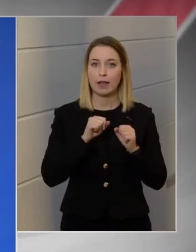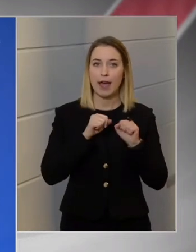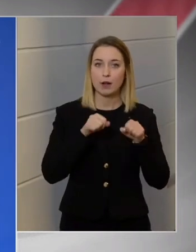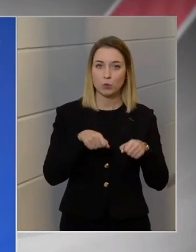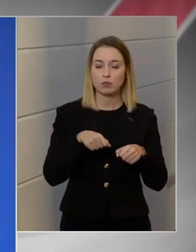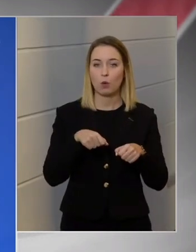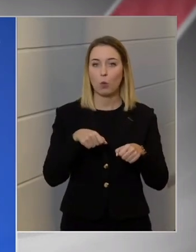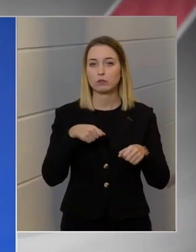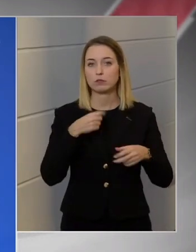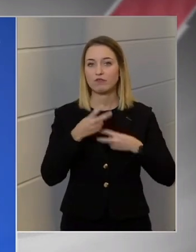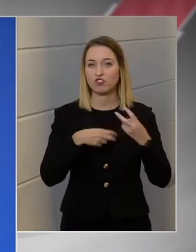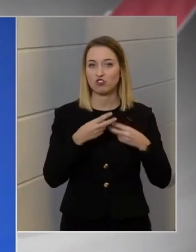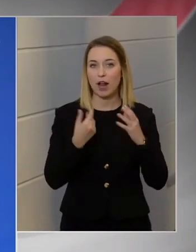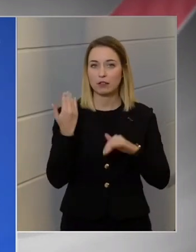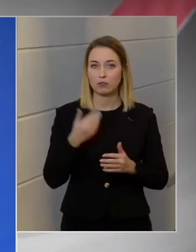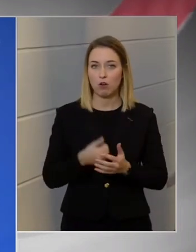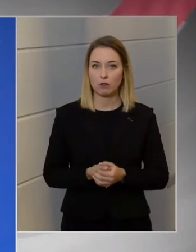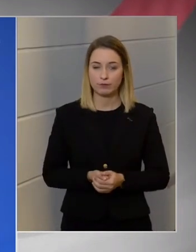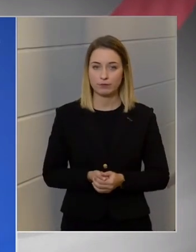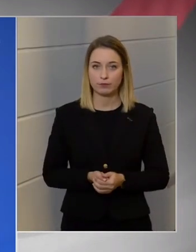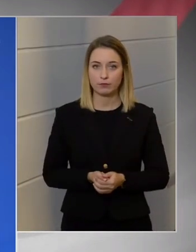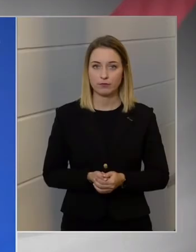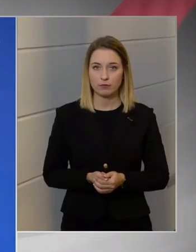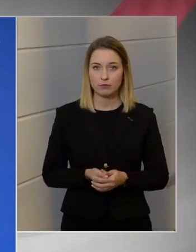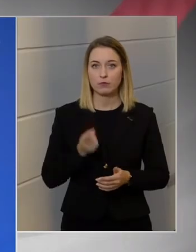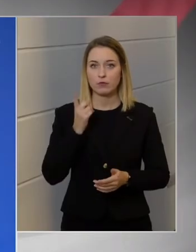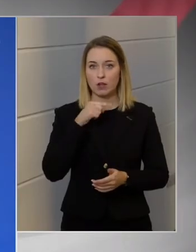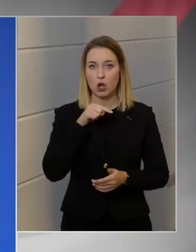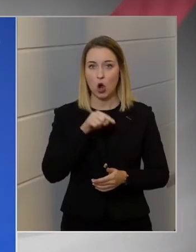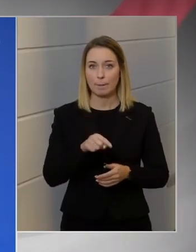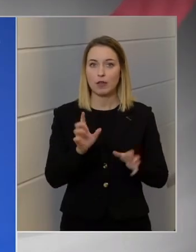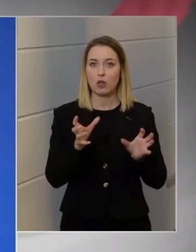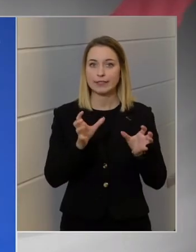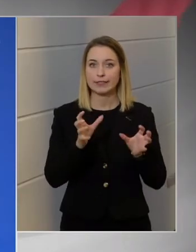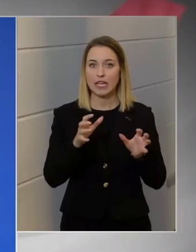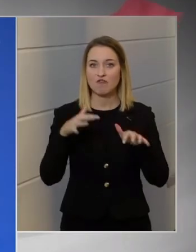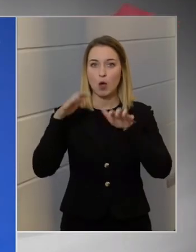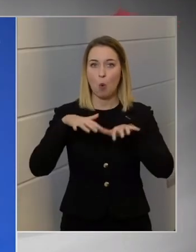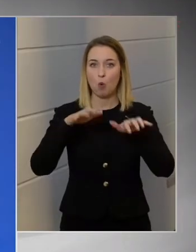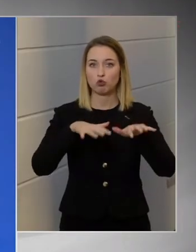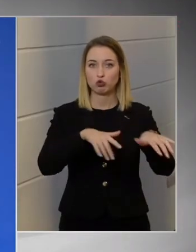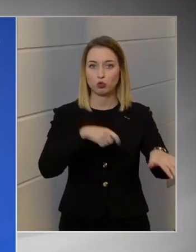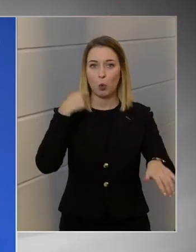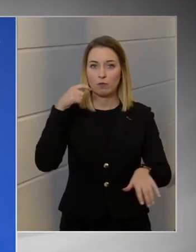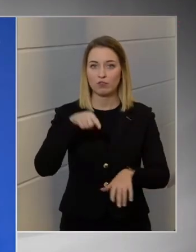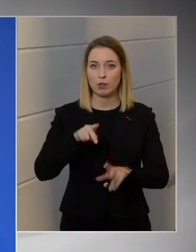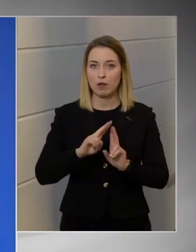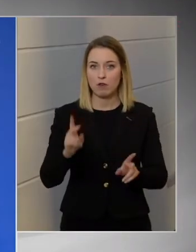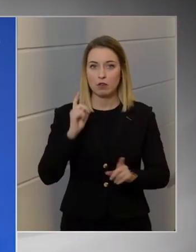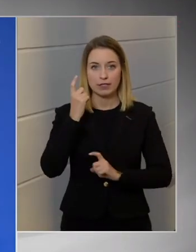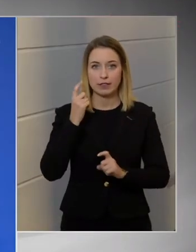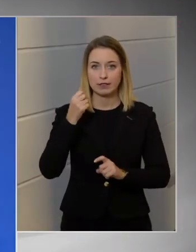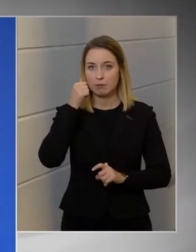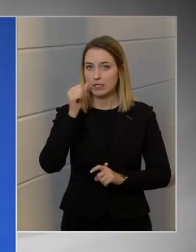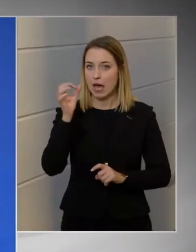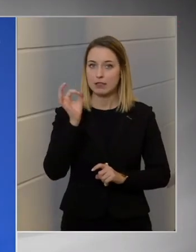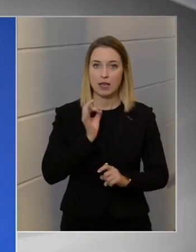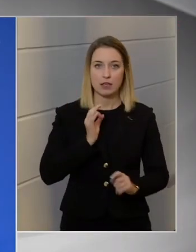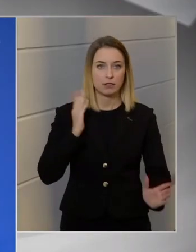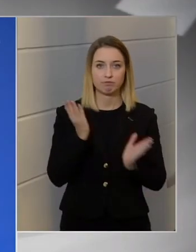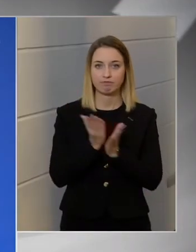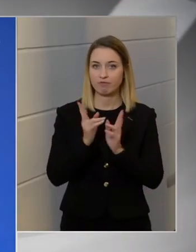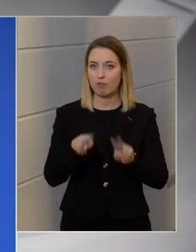vizsgálta. Ami a TV Ostromnál a filmben van, az szerintem százszerzalékban megegyezik a